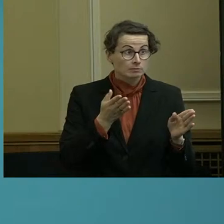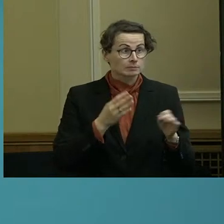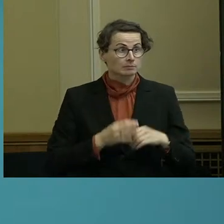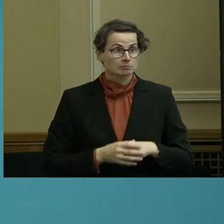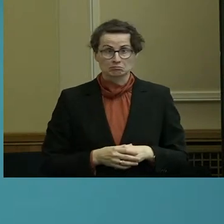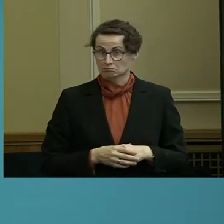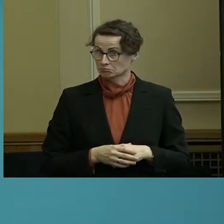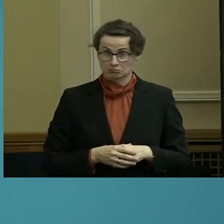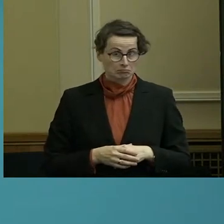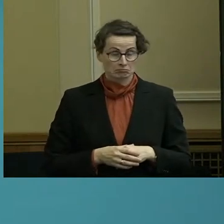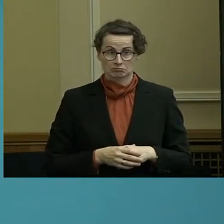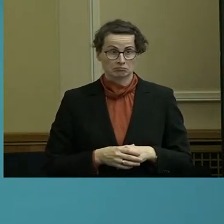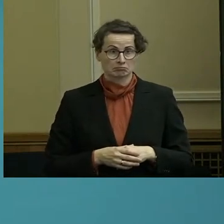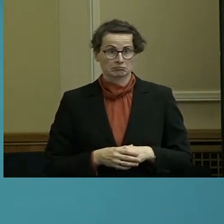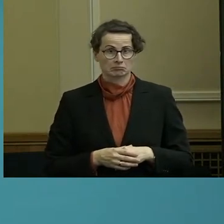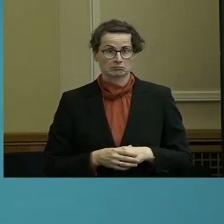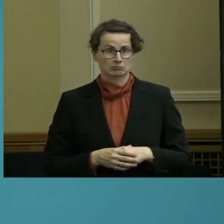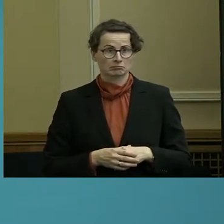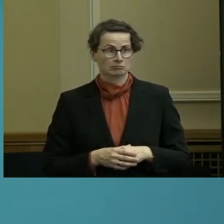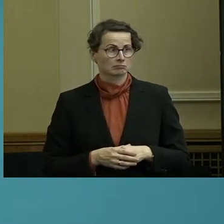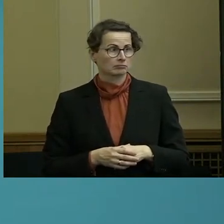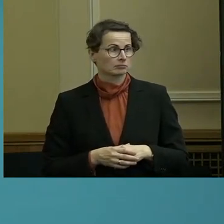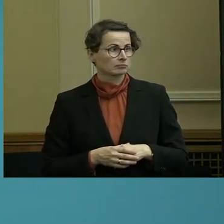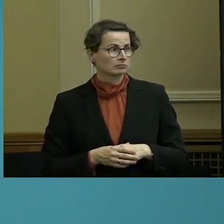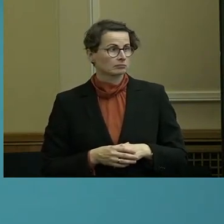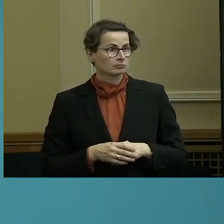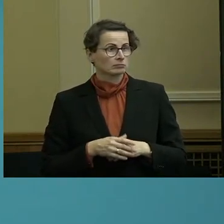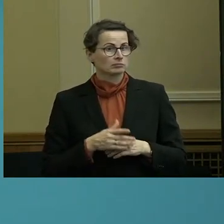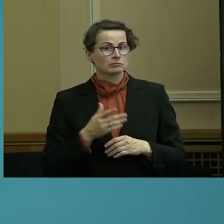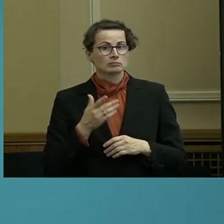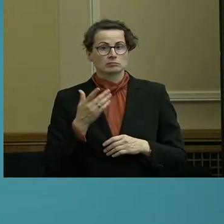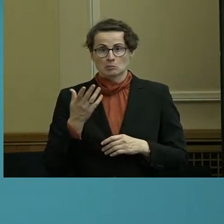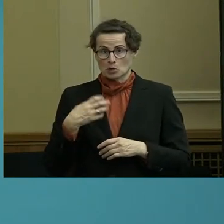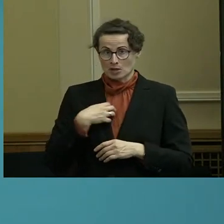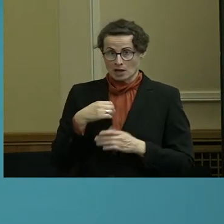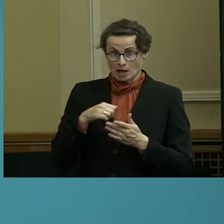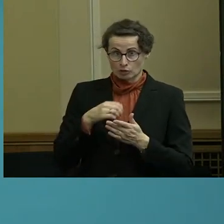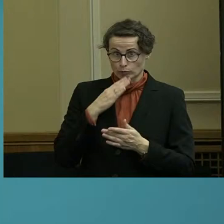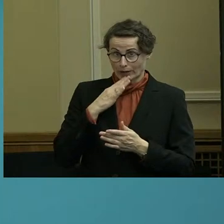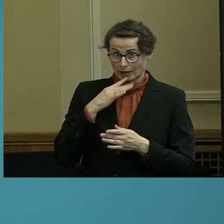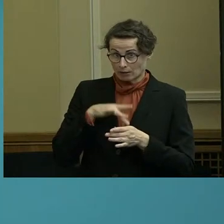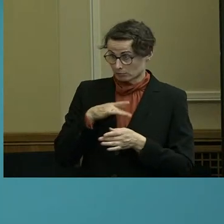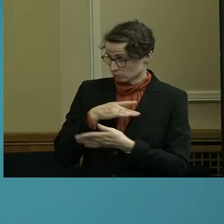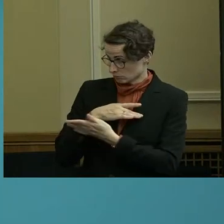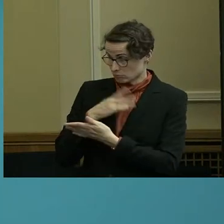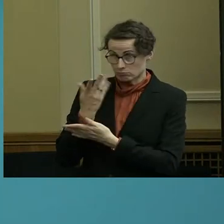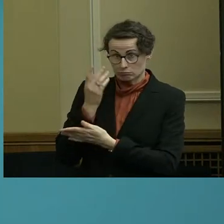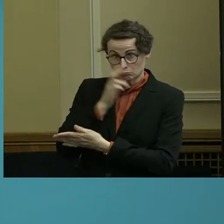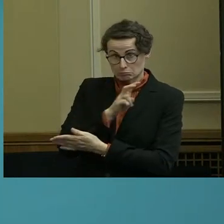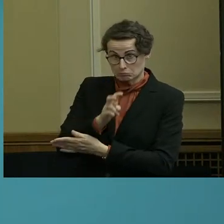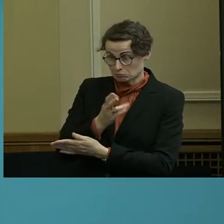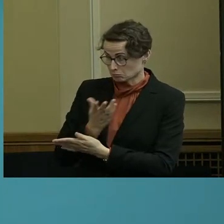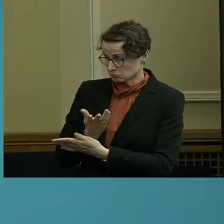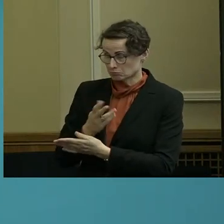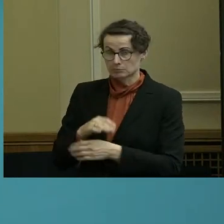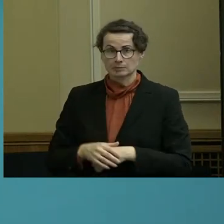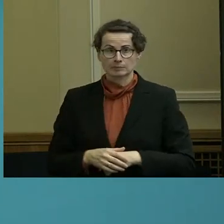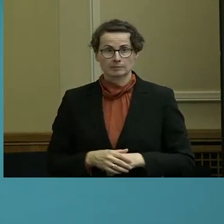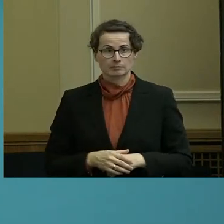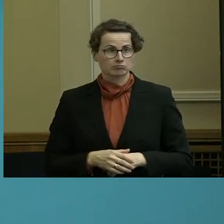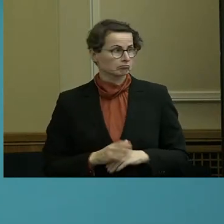Sehe ich nicht. Dann frage ich die Senatssprecherin, haben Sie noch was mitzuteilen, Frau Weimlich?